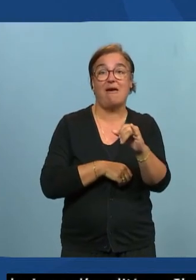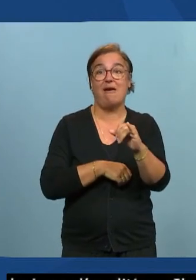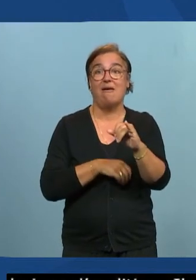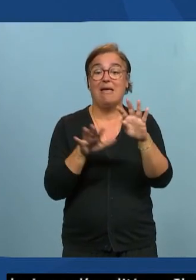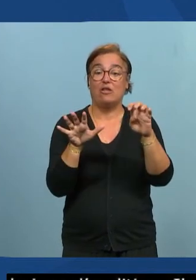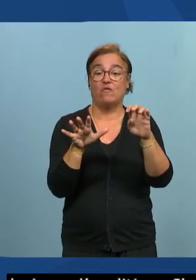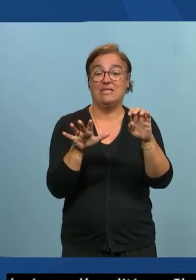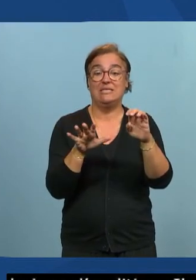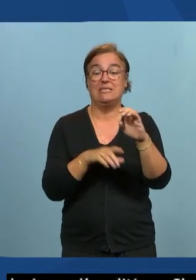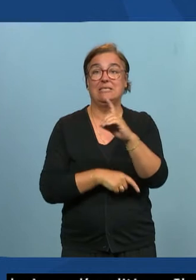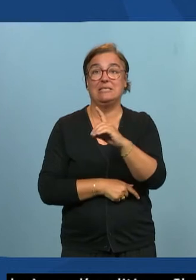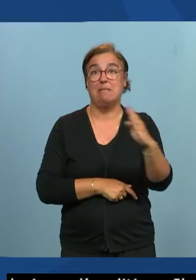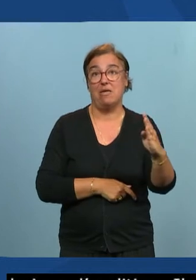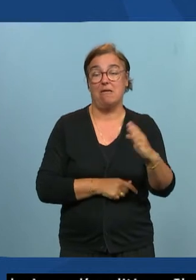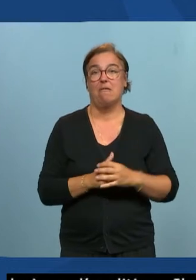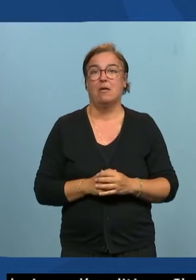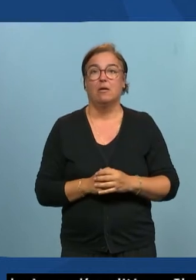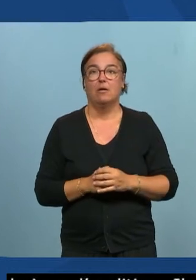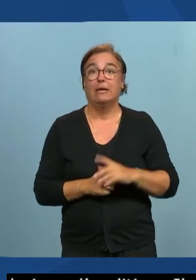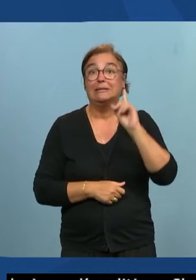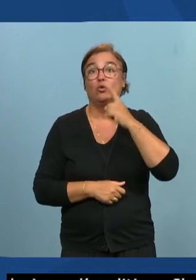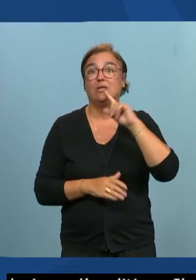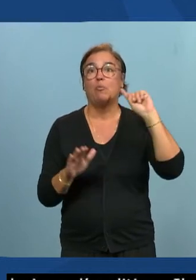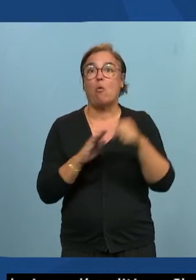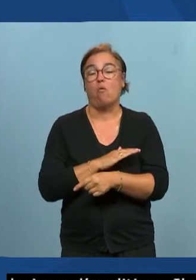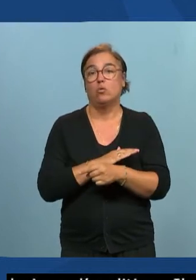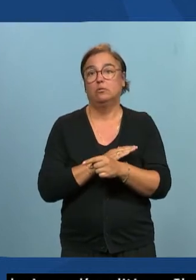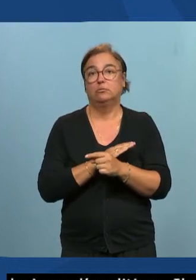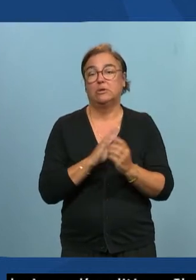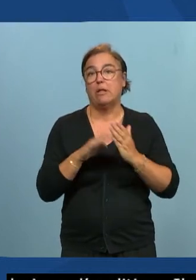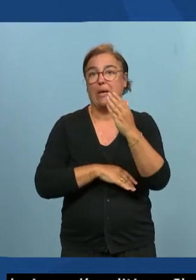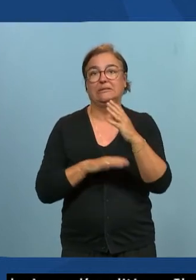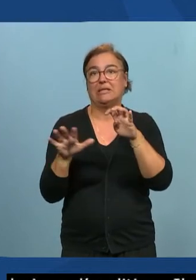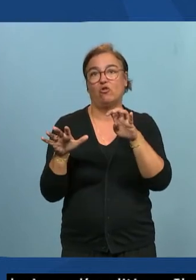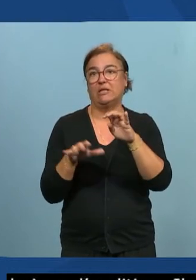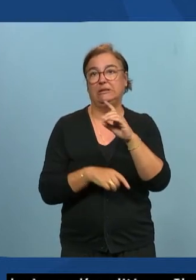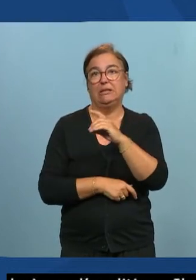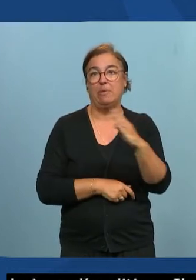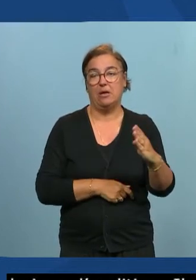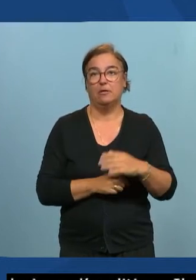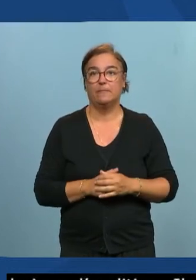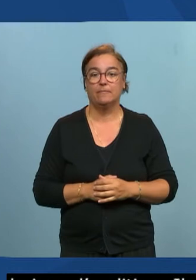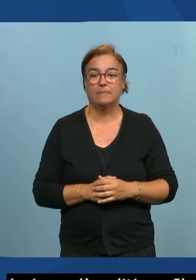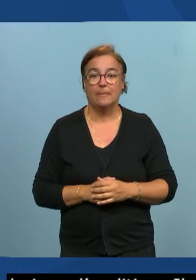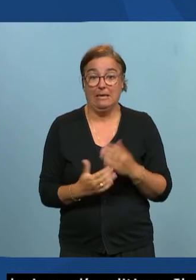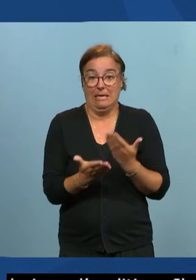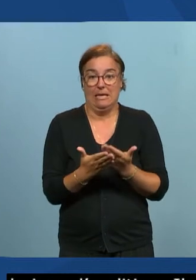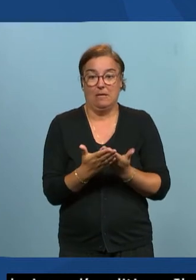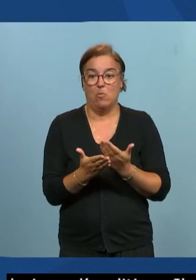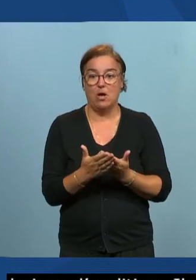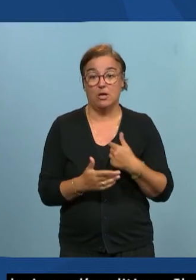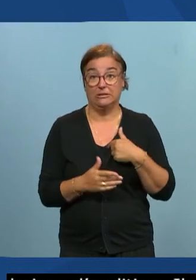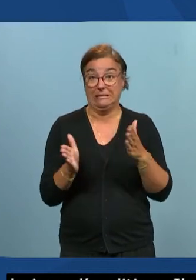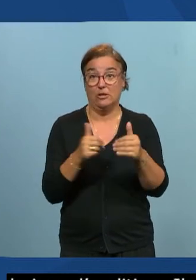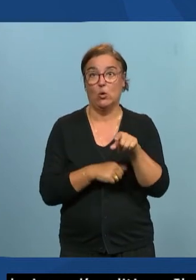et surdité profonde plus de 90 décimels jusqu'à 120 et je me retrouve dans cette théorie-là